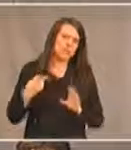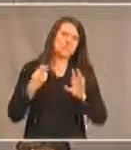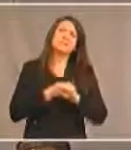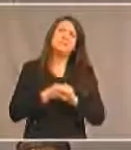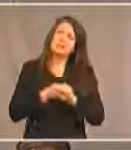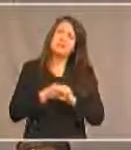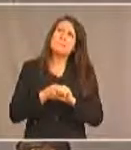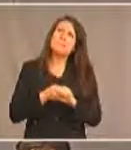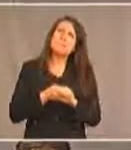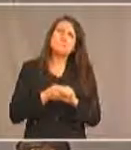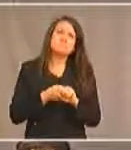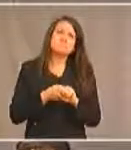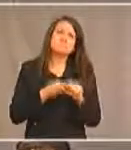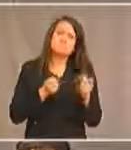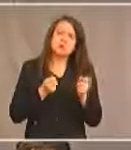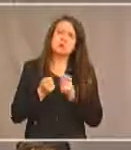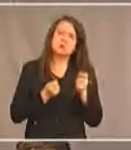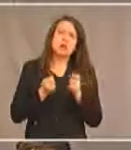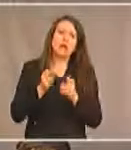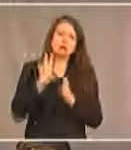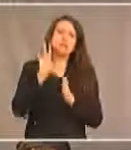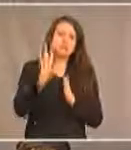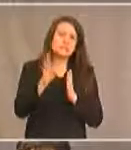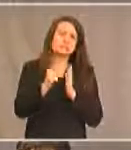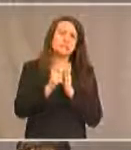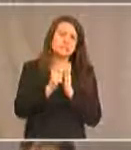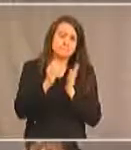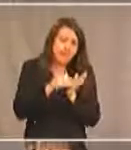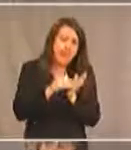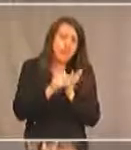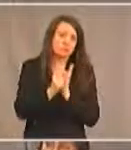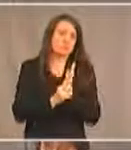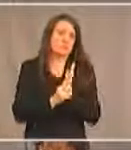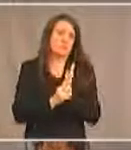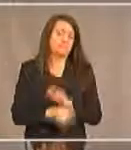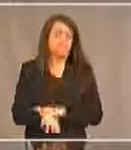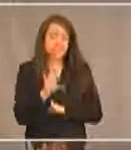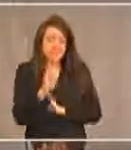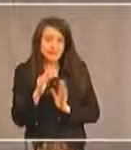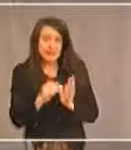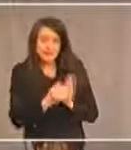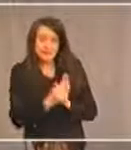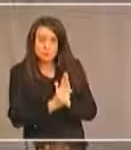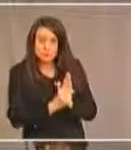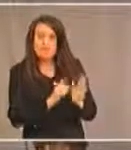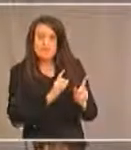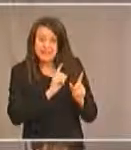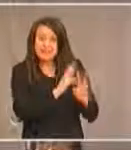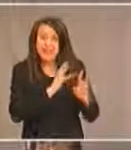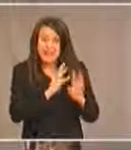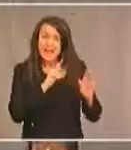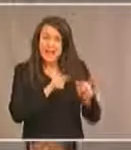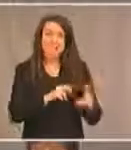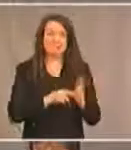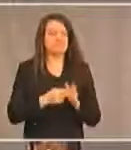nous gérons environ 7000 dossiers clients. Cette consultation donne